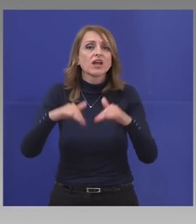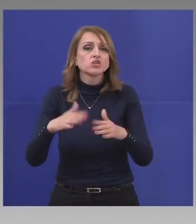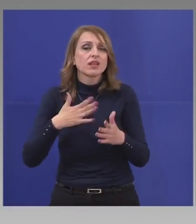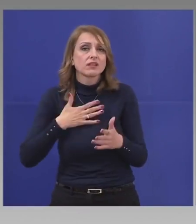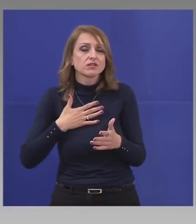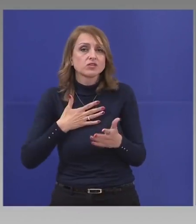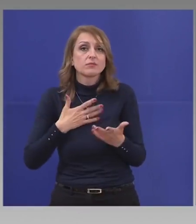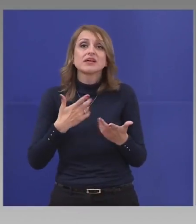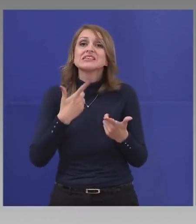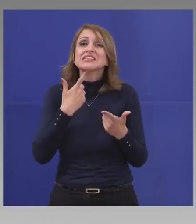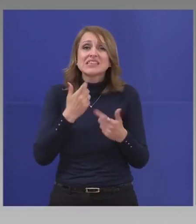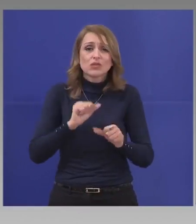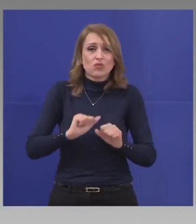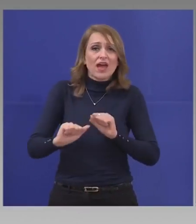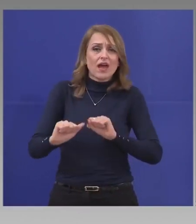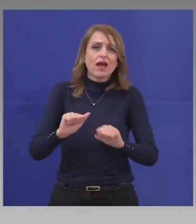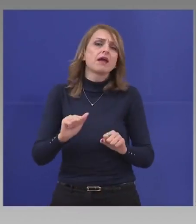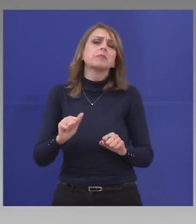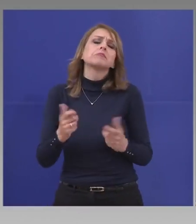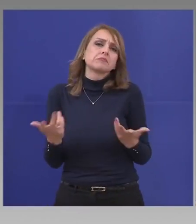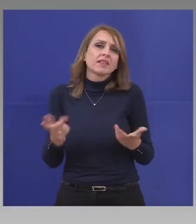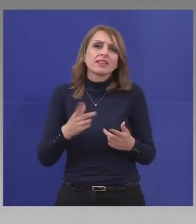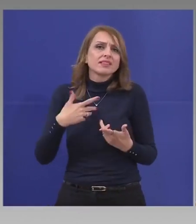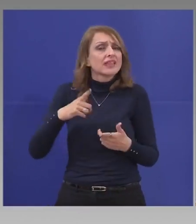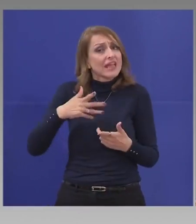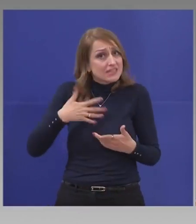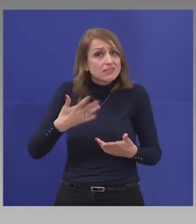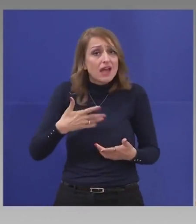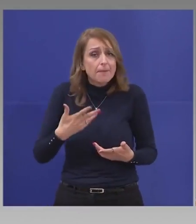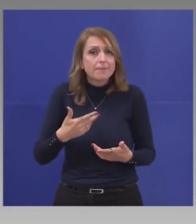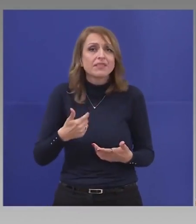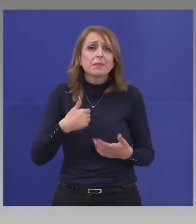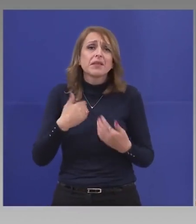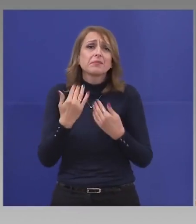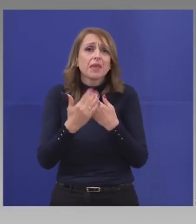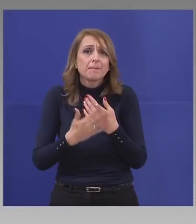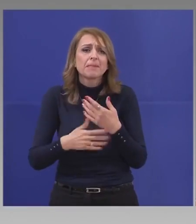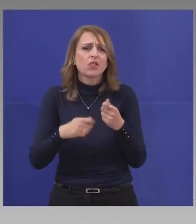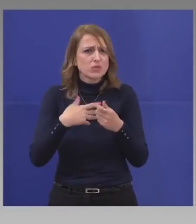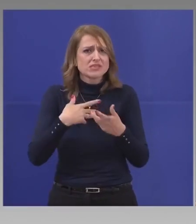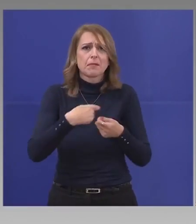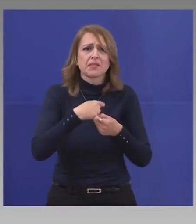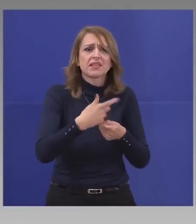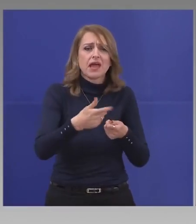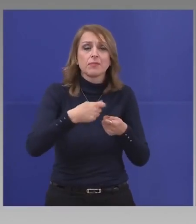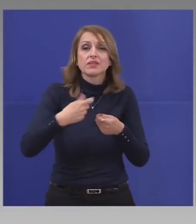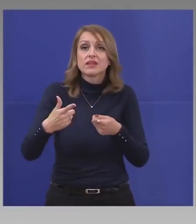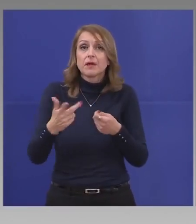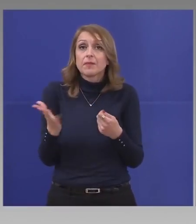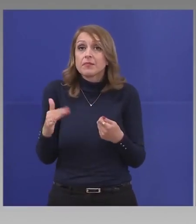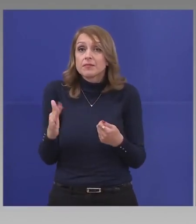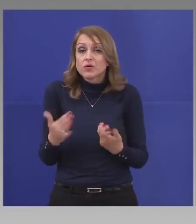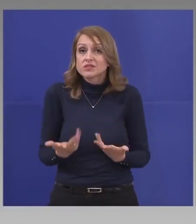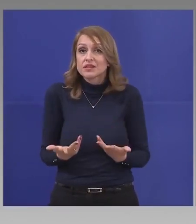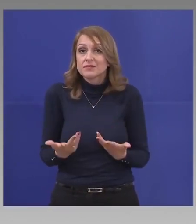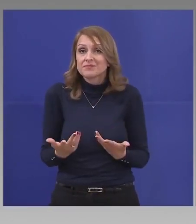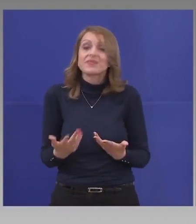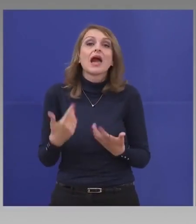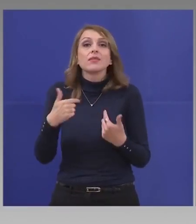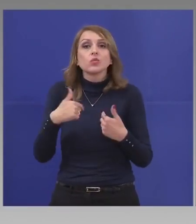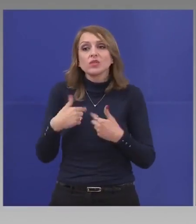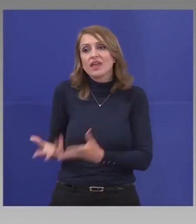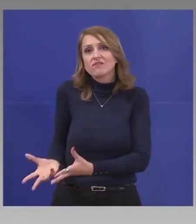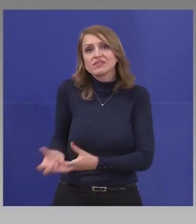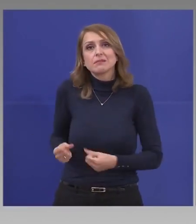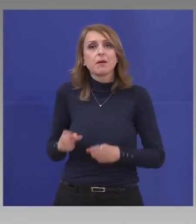За това се запъвам. Не, че не искам. Не, че не ми е мило да раздам. Но ние раздаваме от децата.